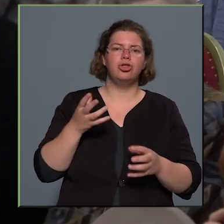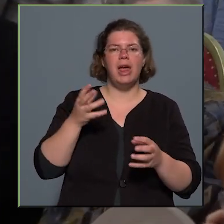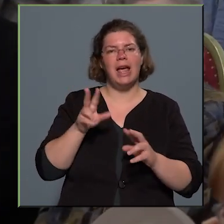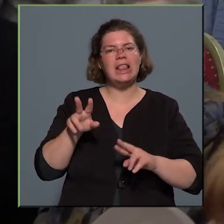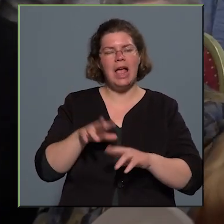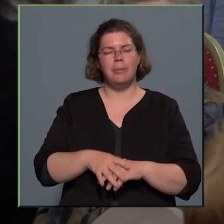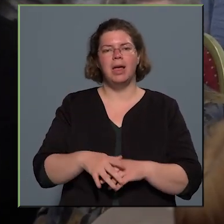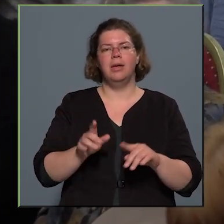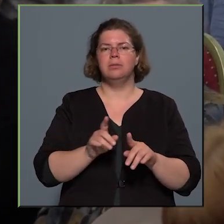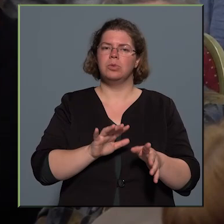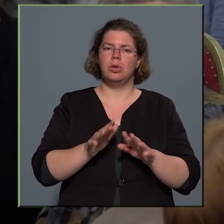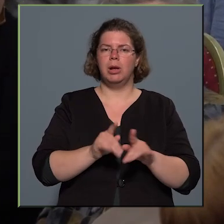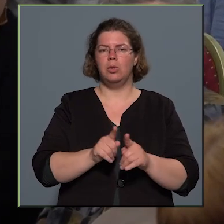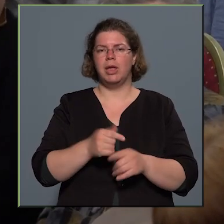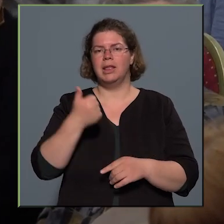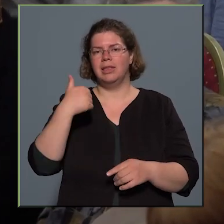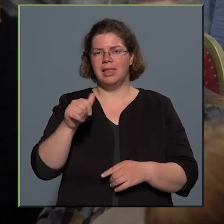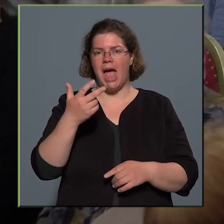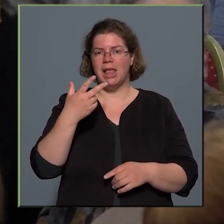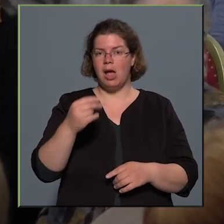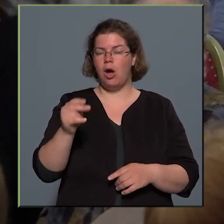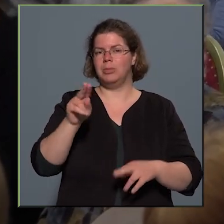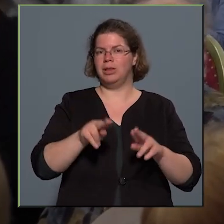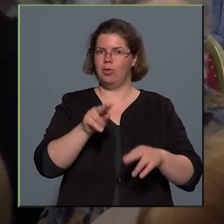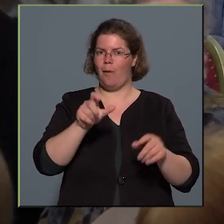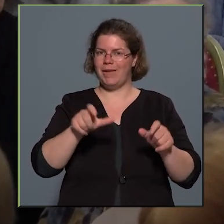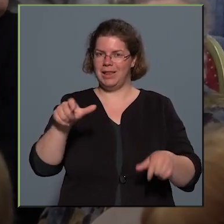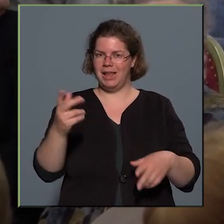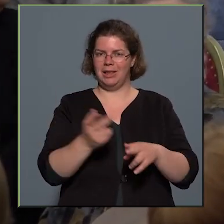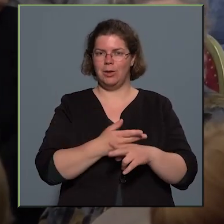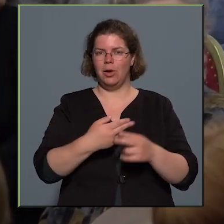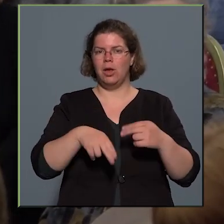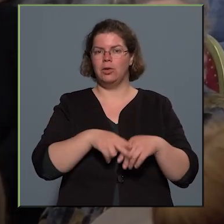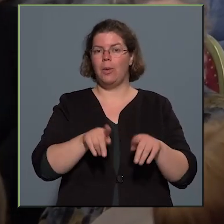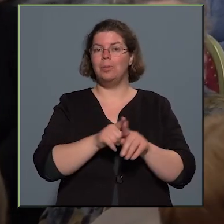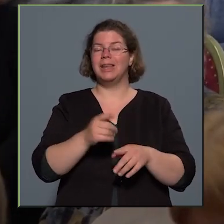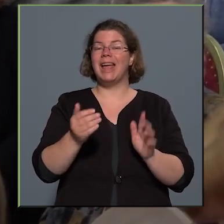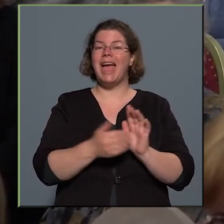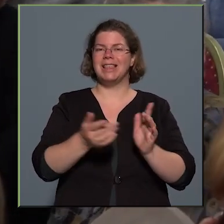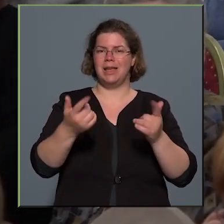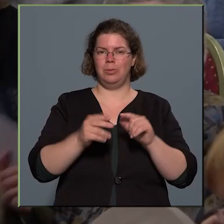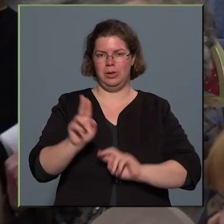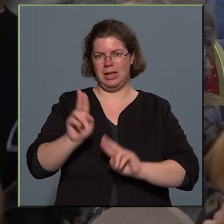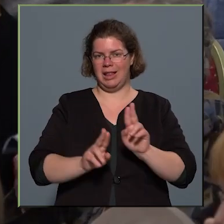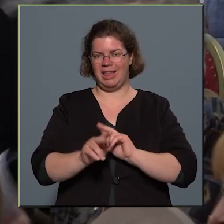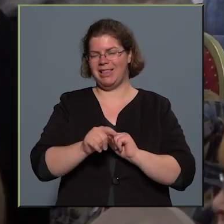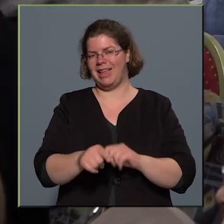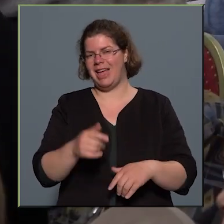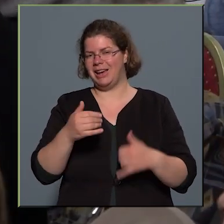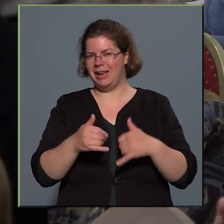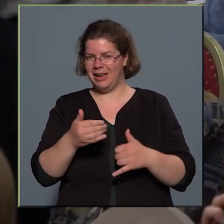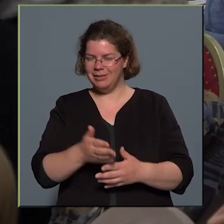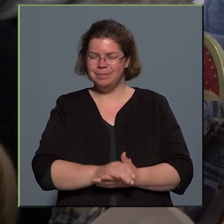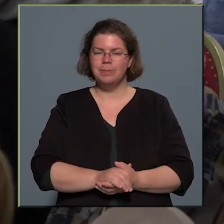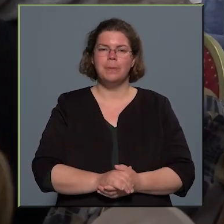Körülbelül egy olyan 130 növendék szokott a több mint ezerből jelentkezni erre a megmérettetésre.